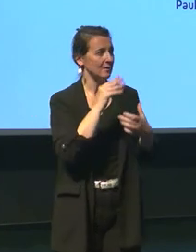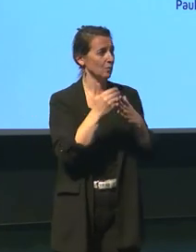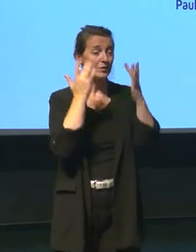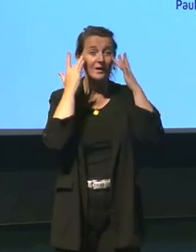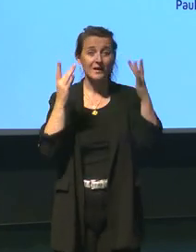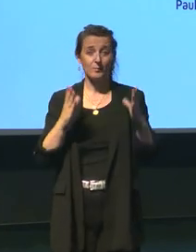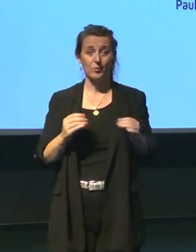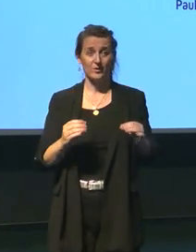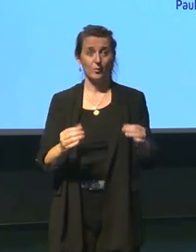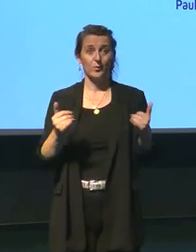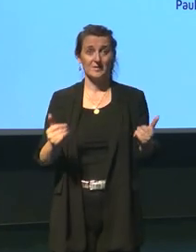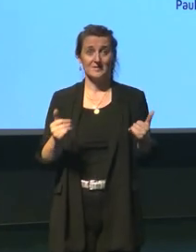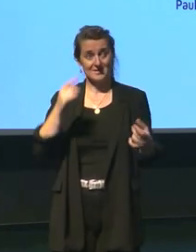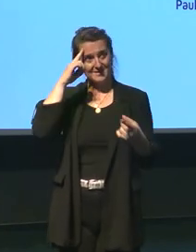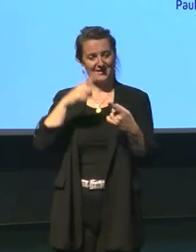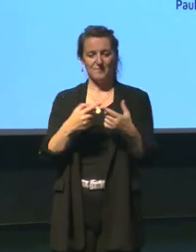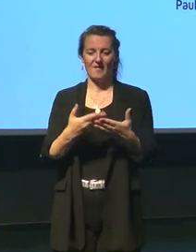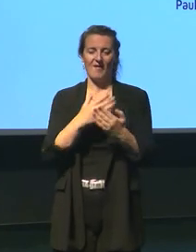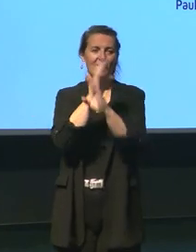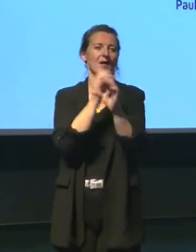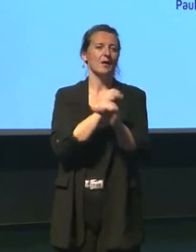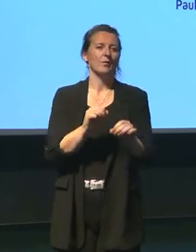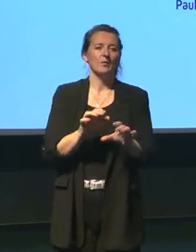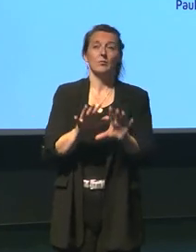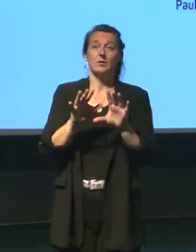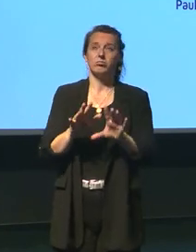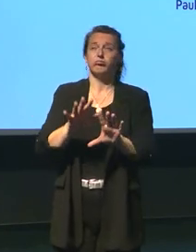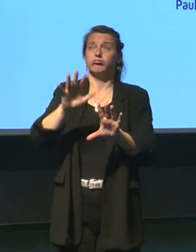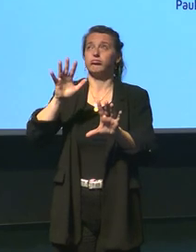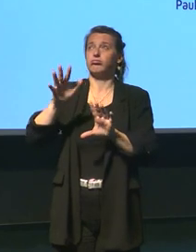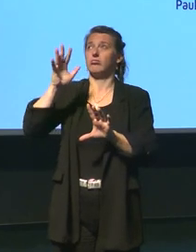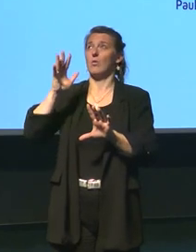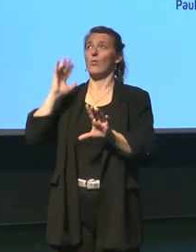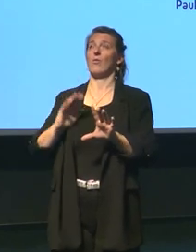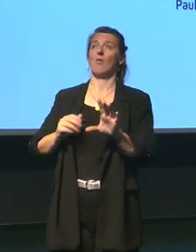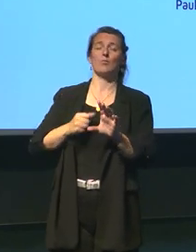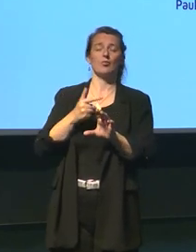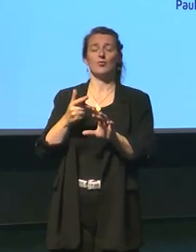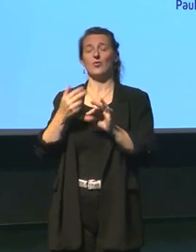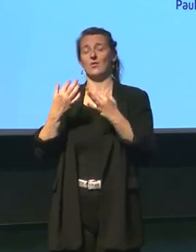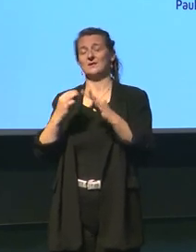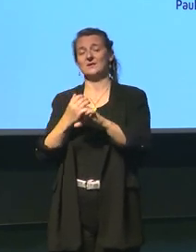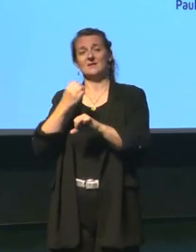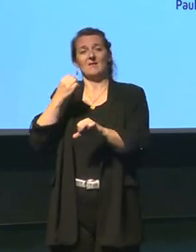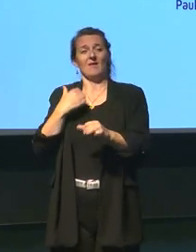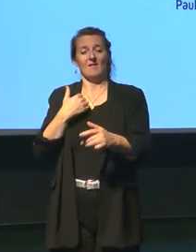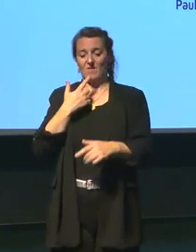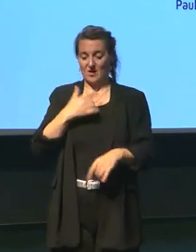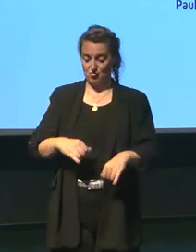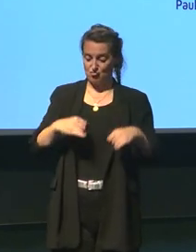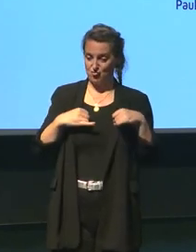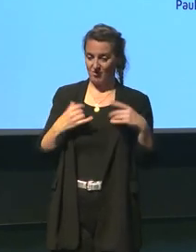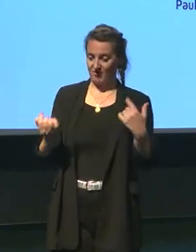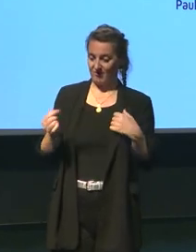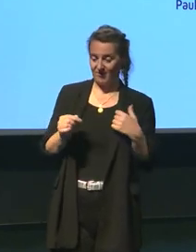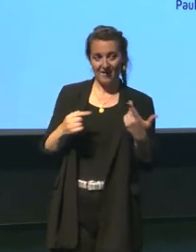extraordinaire aussi depuis maintenant plusieurs décennies avec le contact des jeunes et quand on